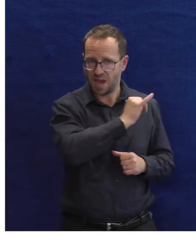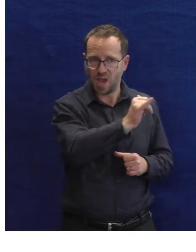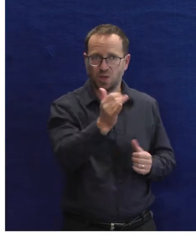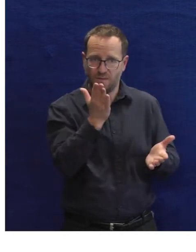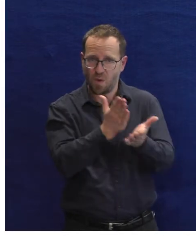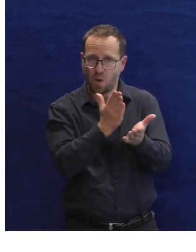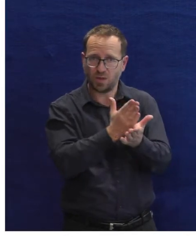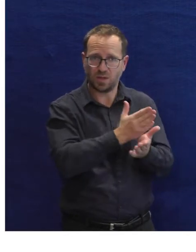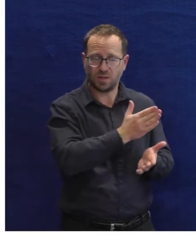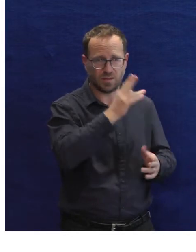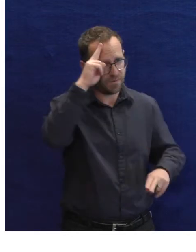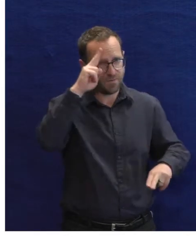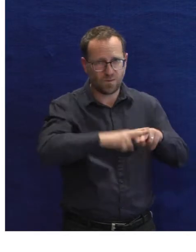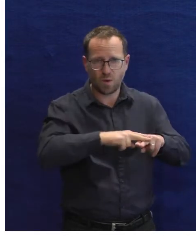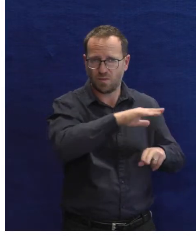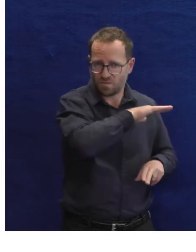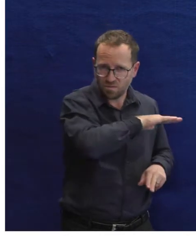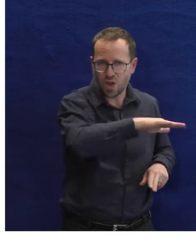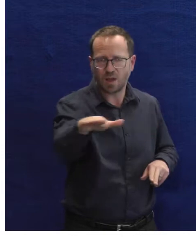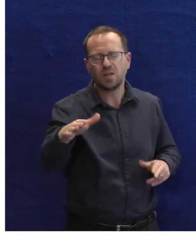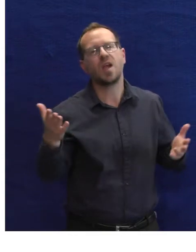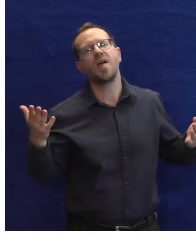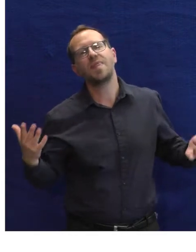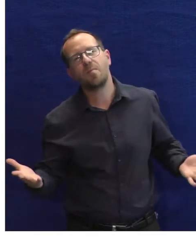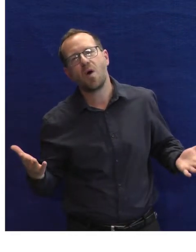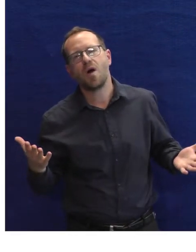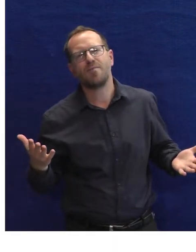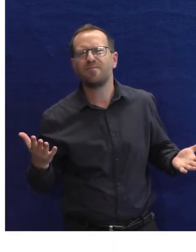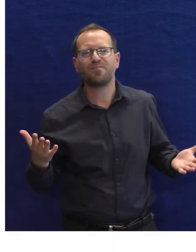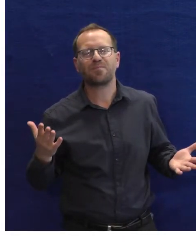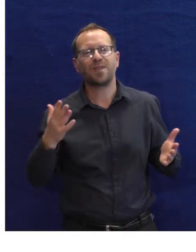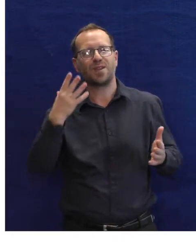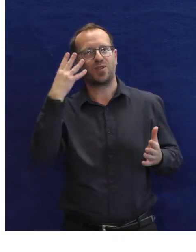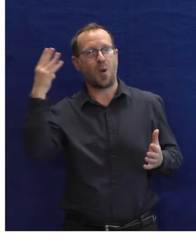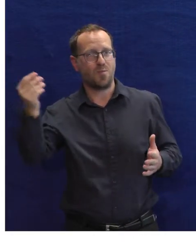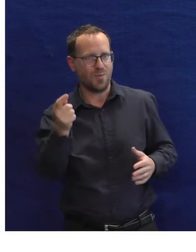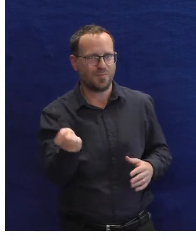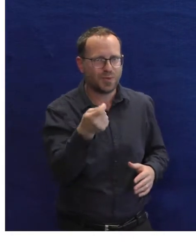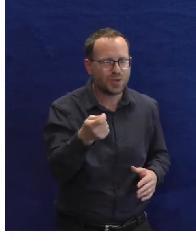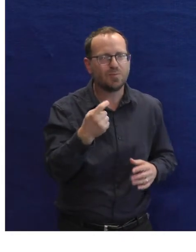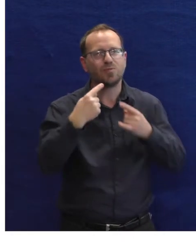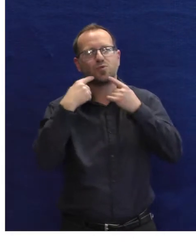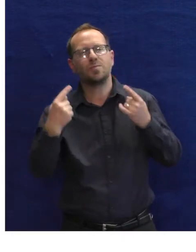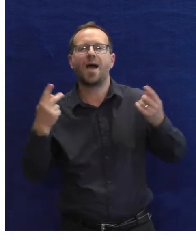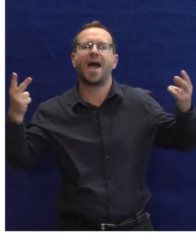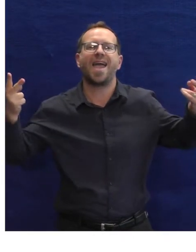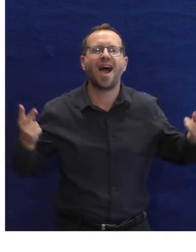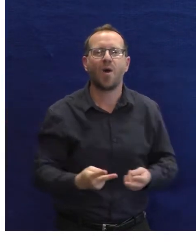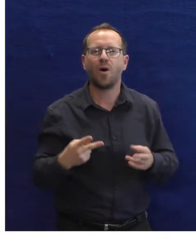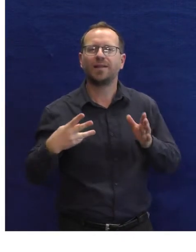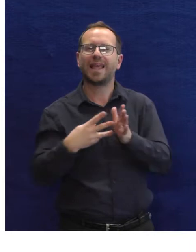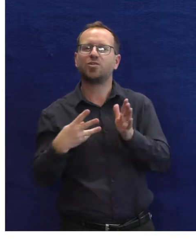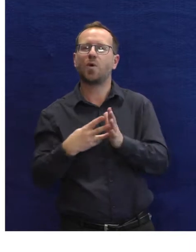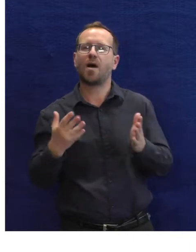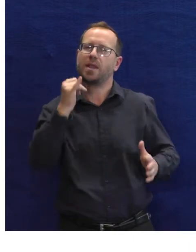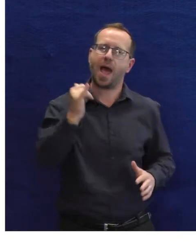novinky, které k nám přicházejí, jsou pro každého vhodné, nebo by bylo lepší si je důsledněji doma otestovat a pak teprve se